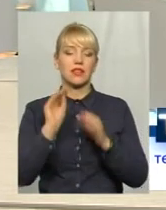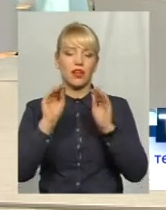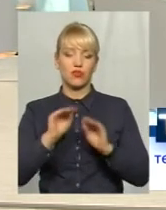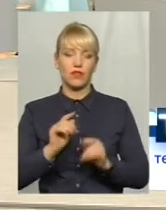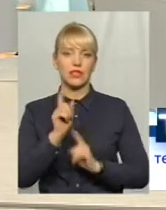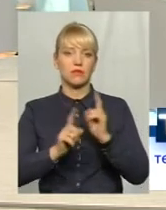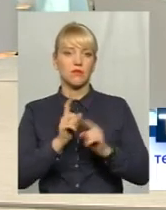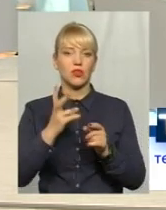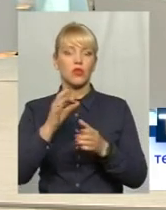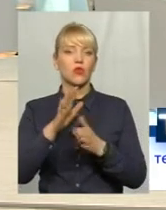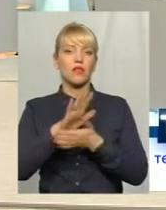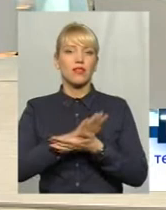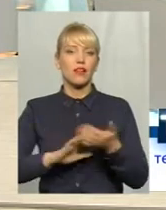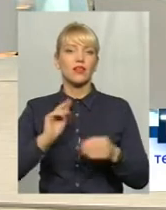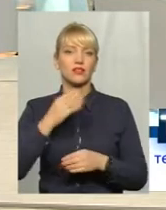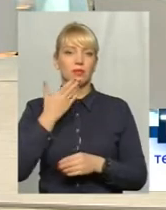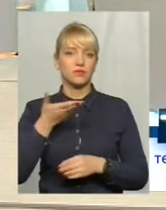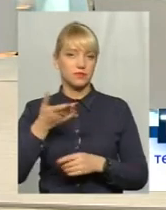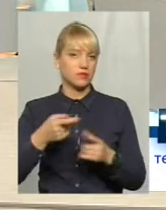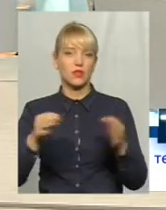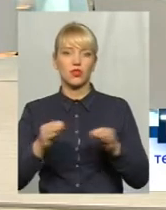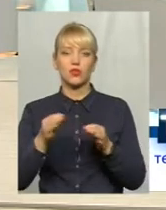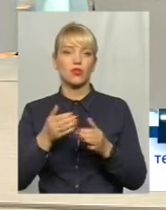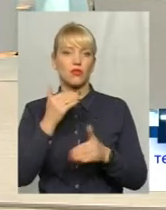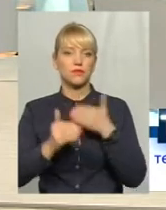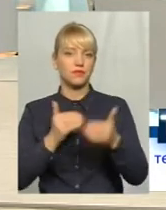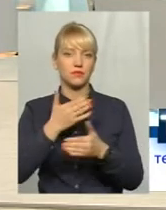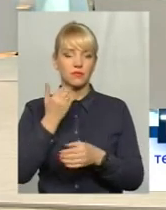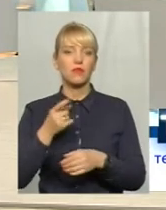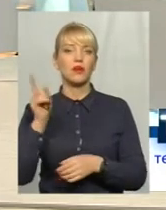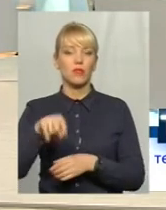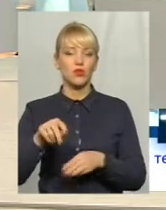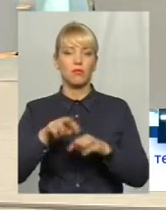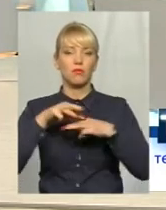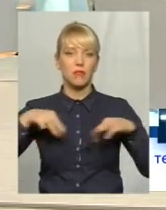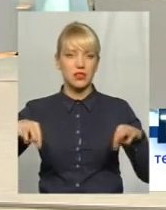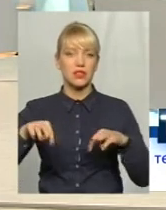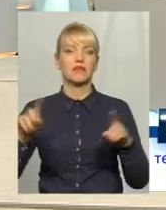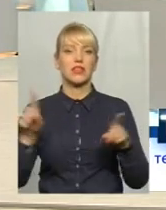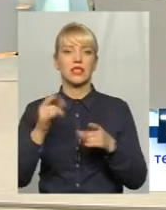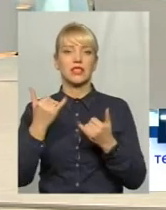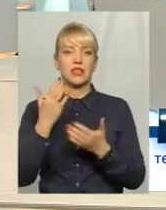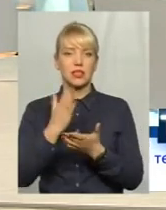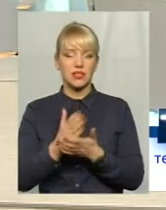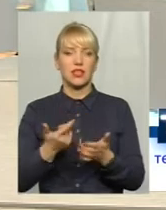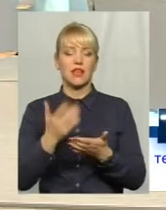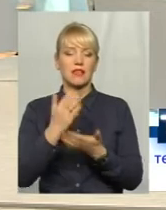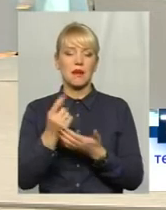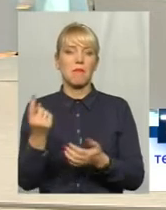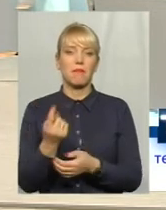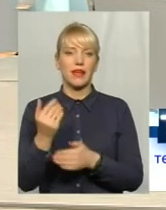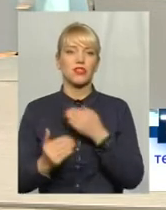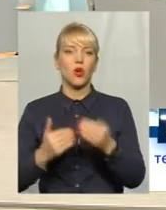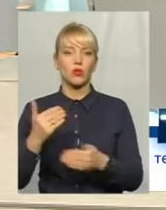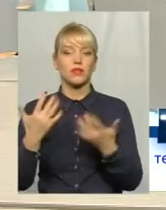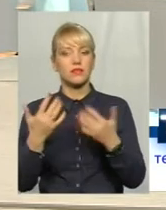декларації це не просовувалось. Все-таки при цьому міністерстві, який зараз, зроблені якісь перші кроки. Наскільки